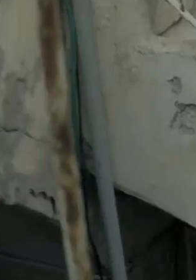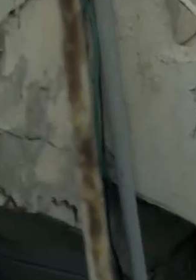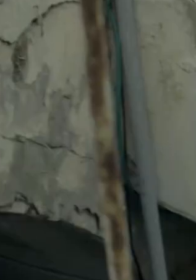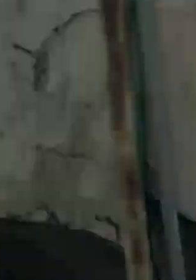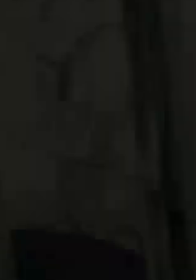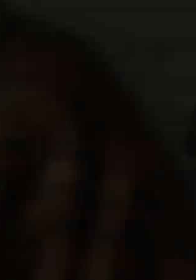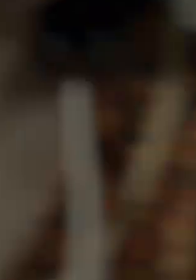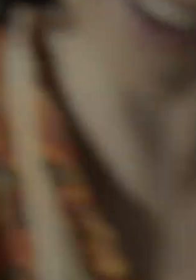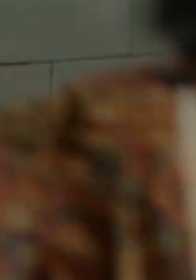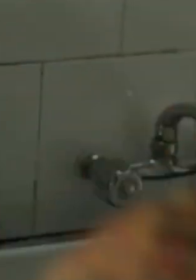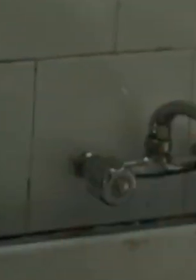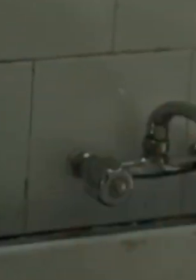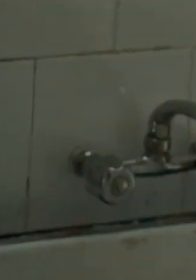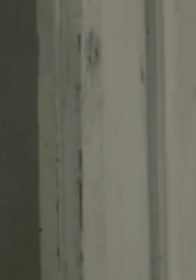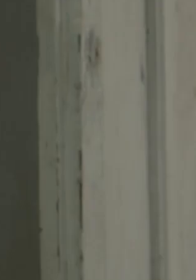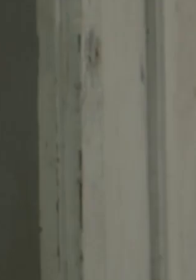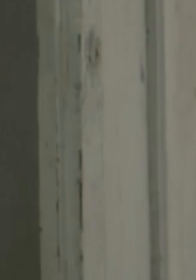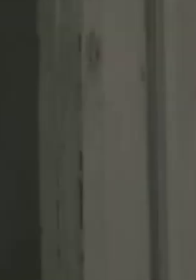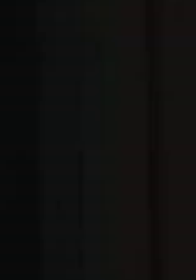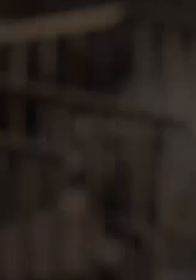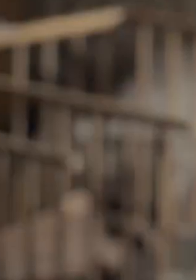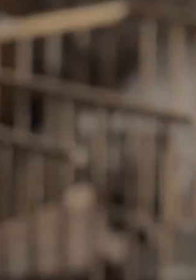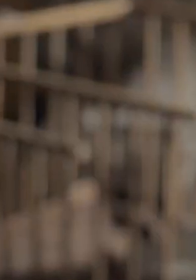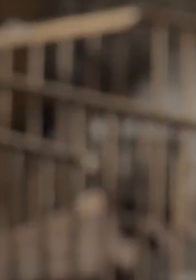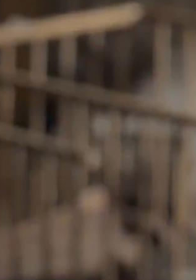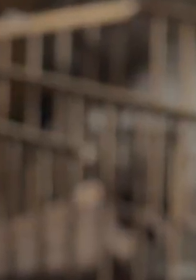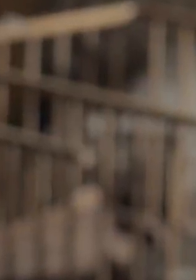אה, שכבר כפה עלי, אשי, אשי, תחיל דעה.